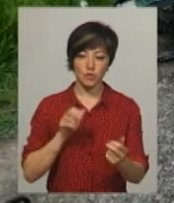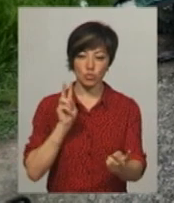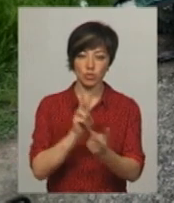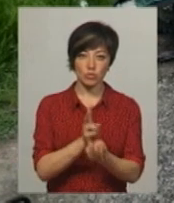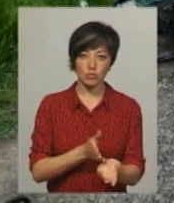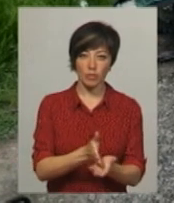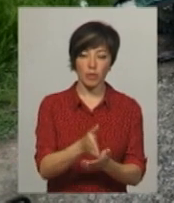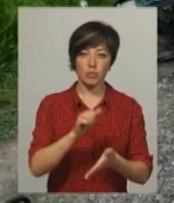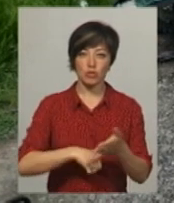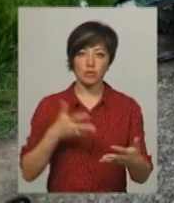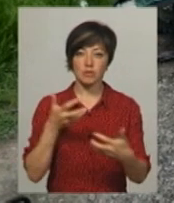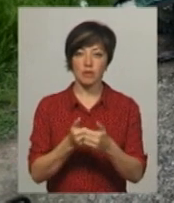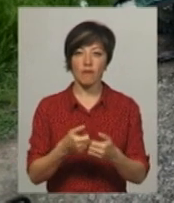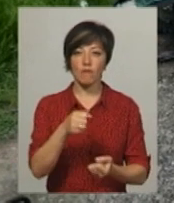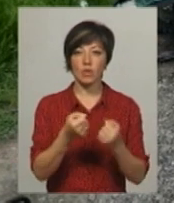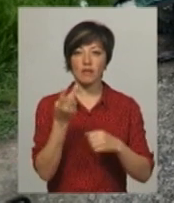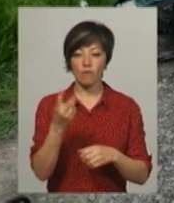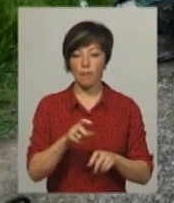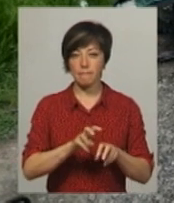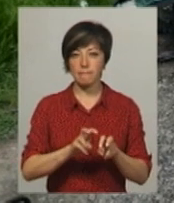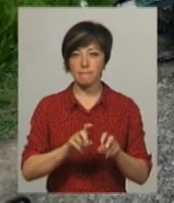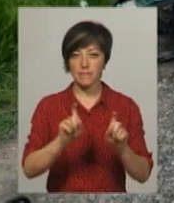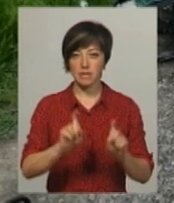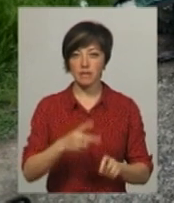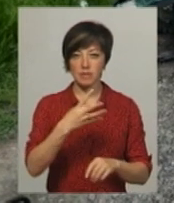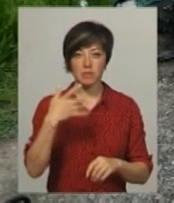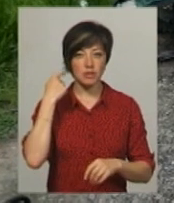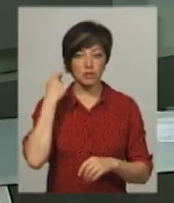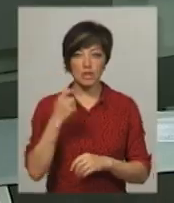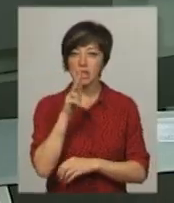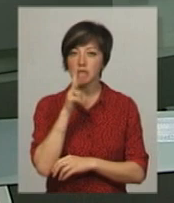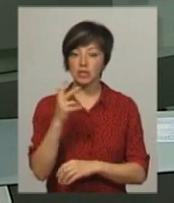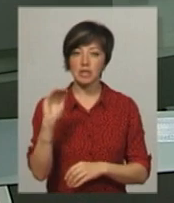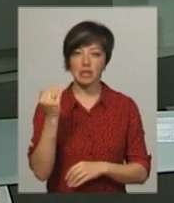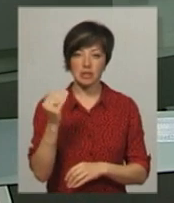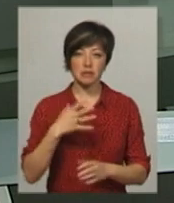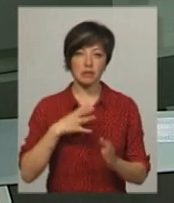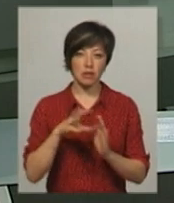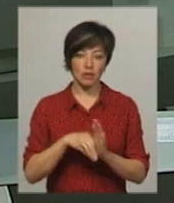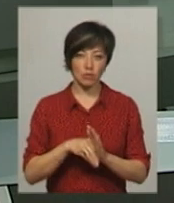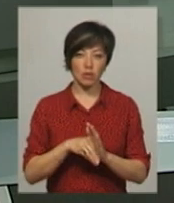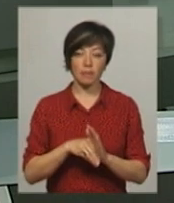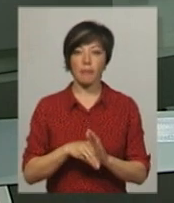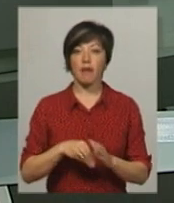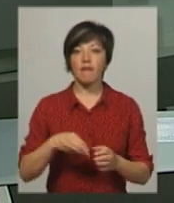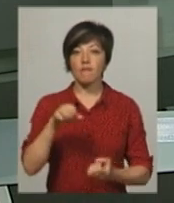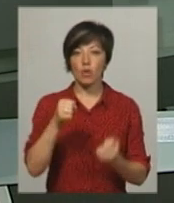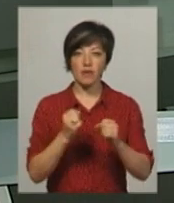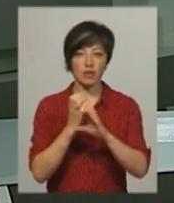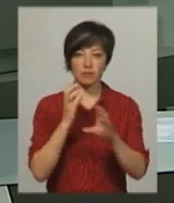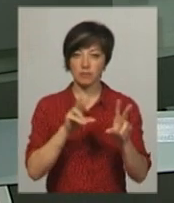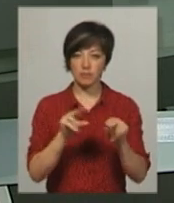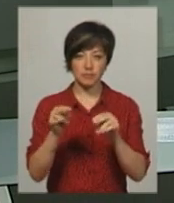стало причиною зіткнення. Водій та двоє пасажирів, 25-річна жінка та 3-річна дитина загинули. Водій вантажівки не